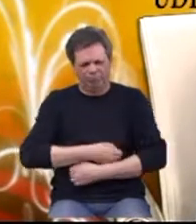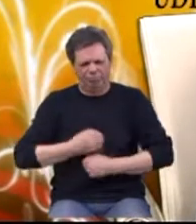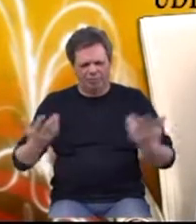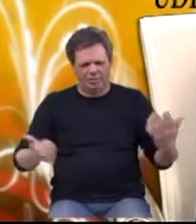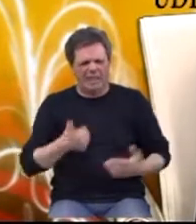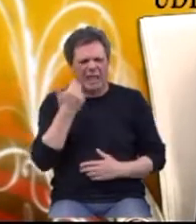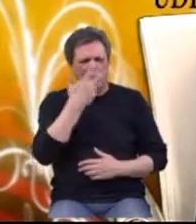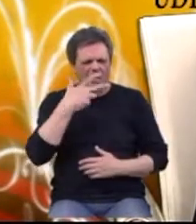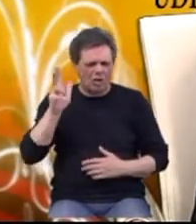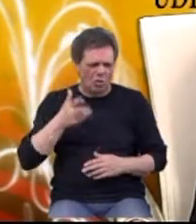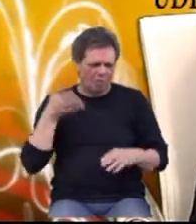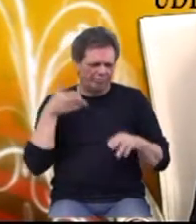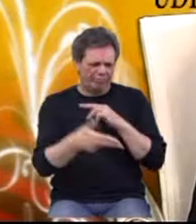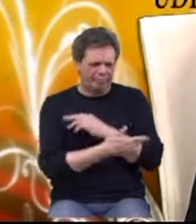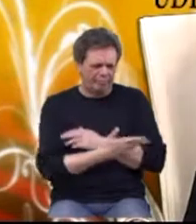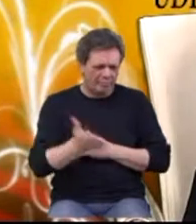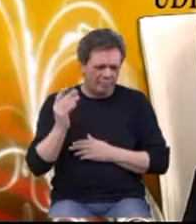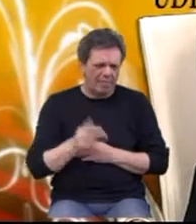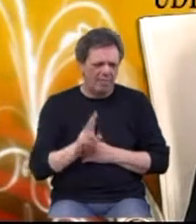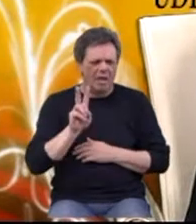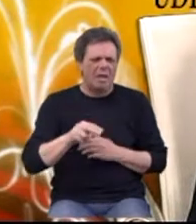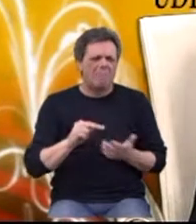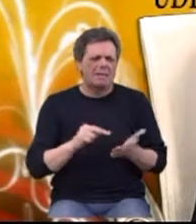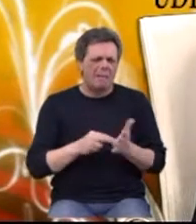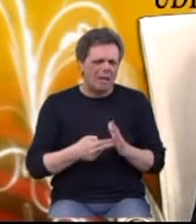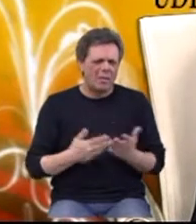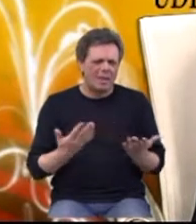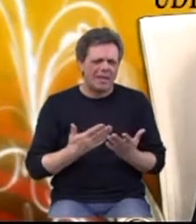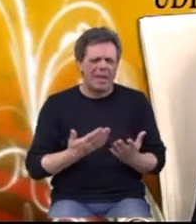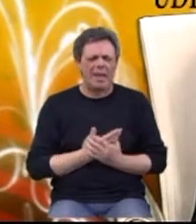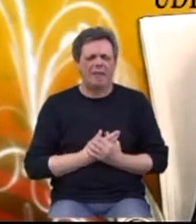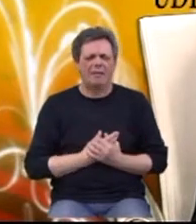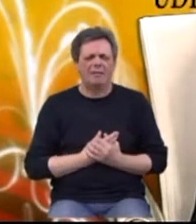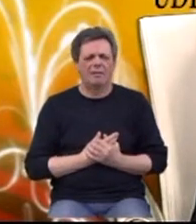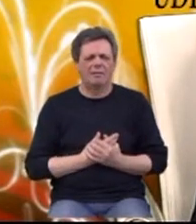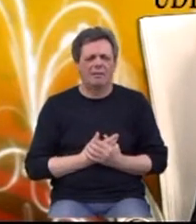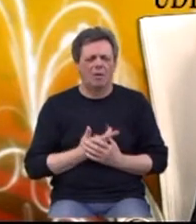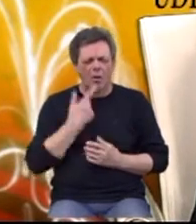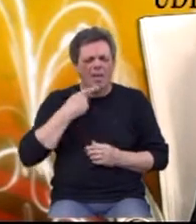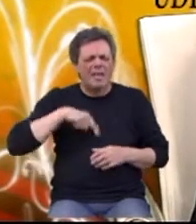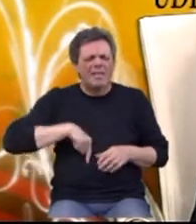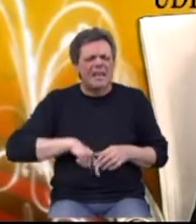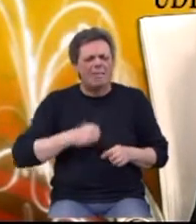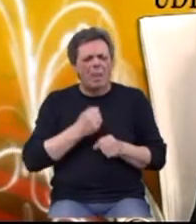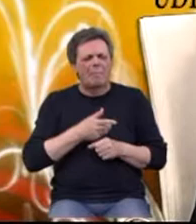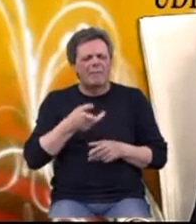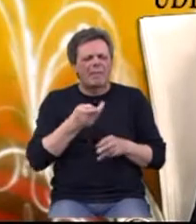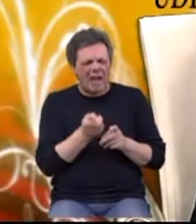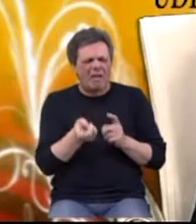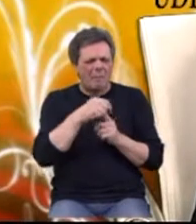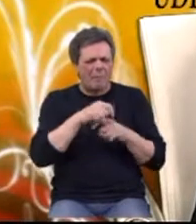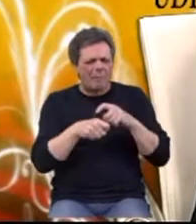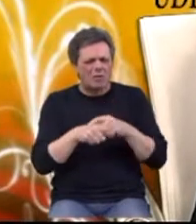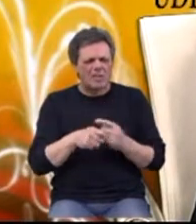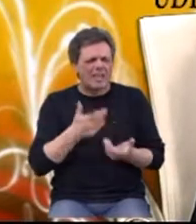jednu trećinu ili jednu polovinu. Imate metode gdje, ne znam, u crijevu napravite takve premosnice